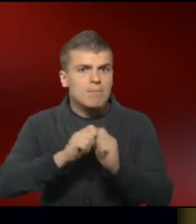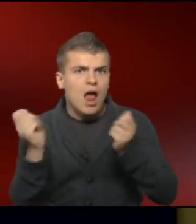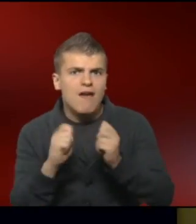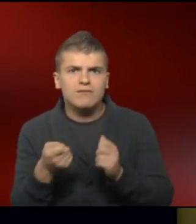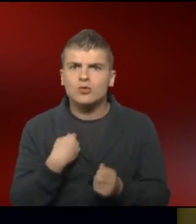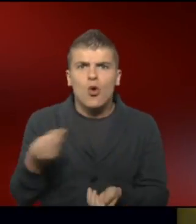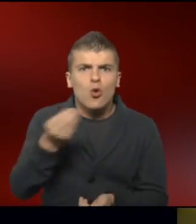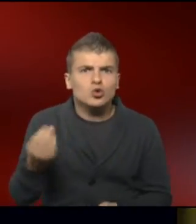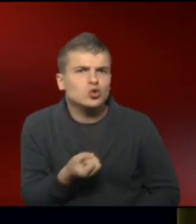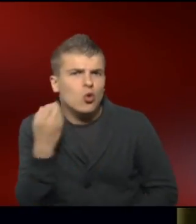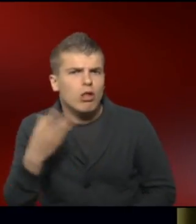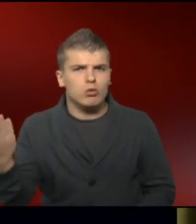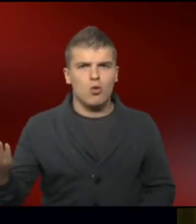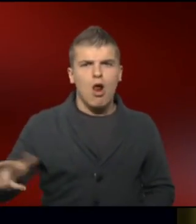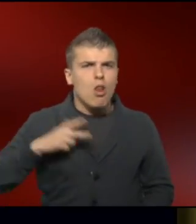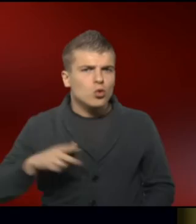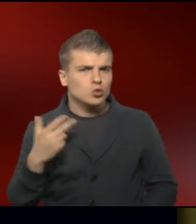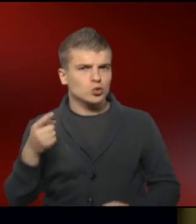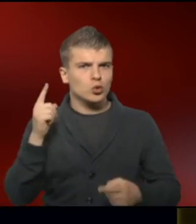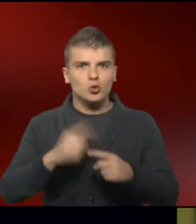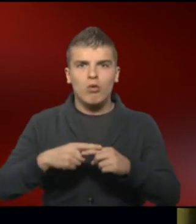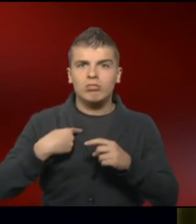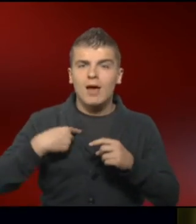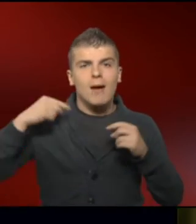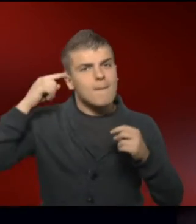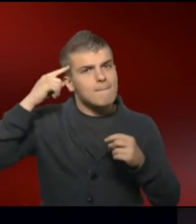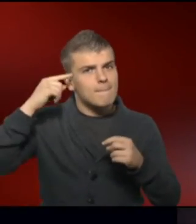und Kultur, über Luxus und das Paradies.